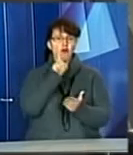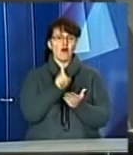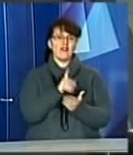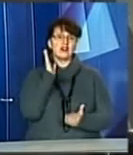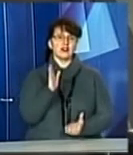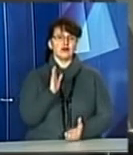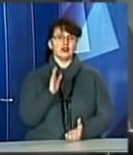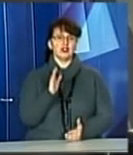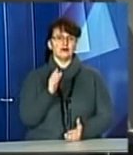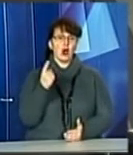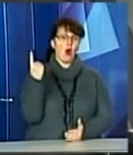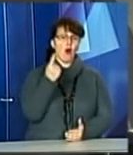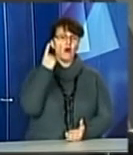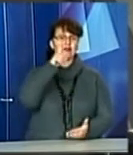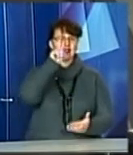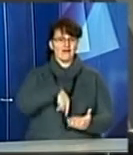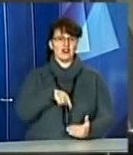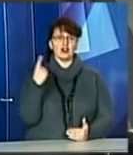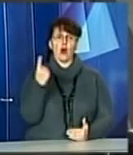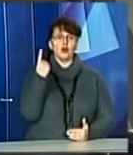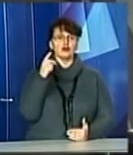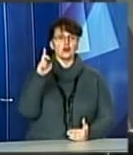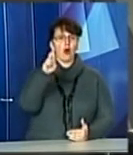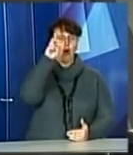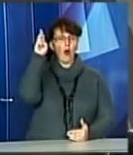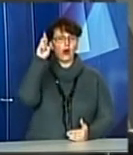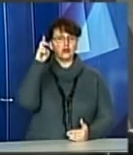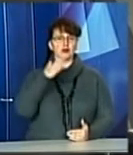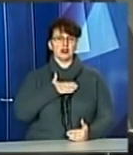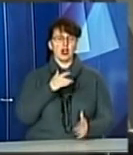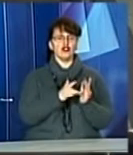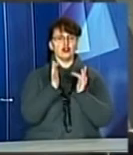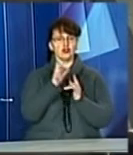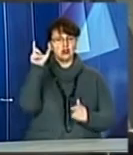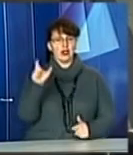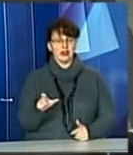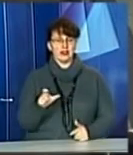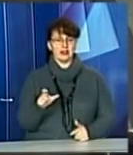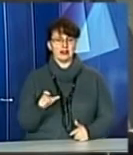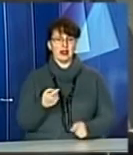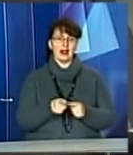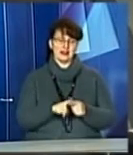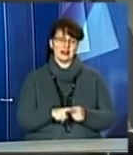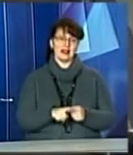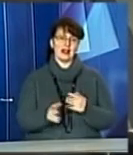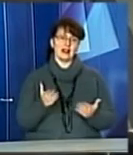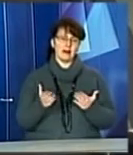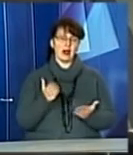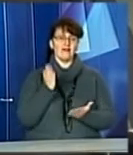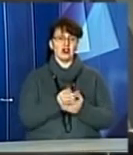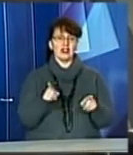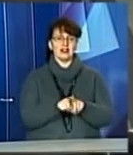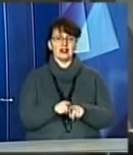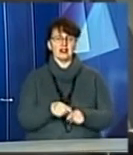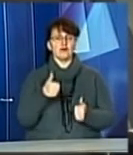однієї віри, одного Господа, нашого Христа. І це, певно, є таким